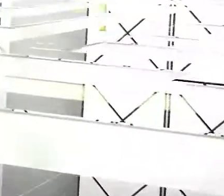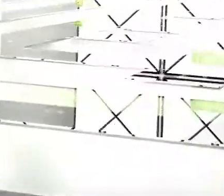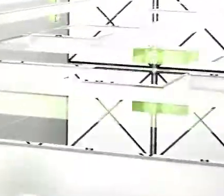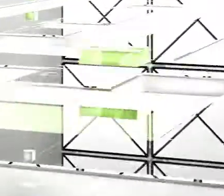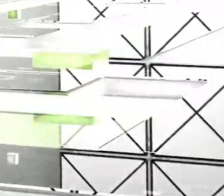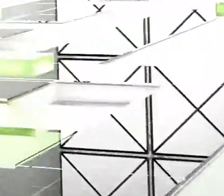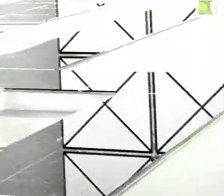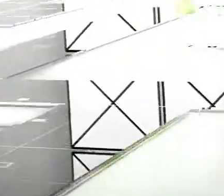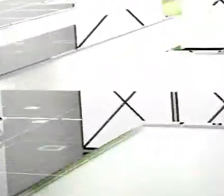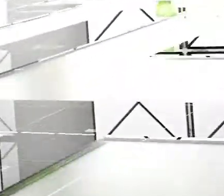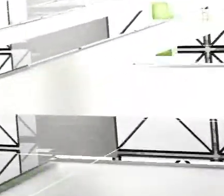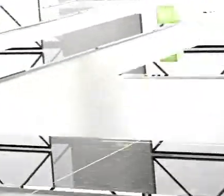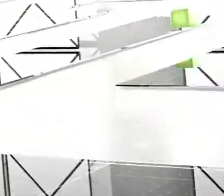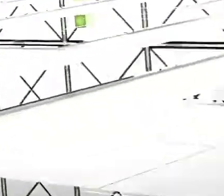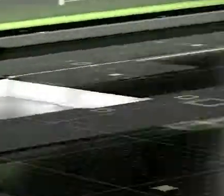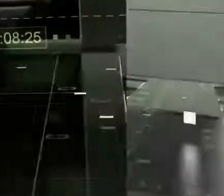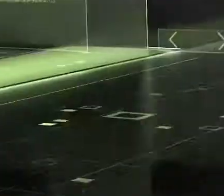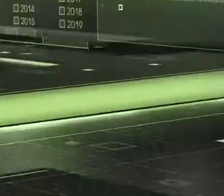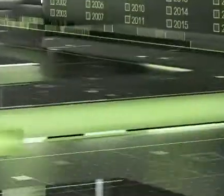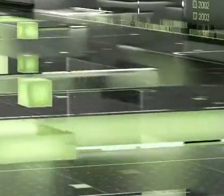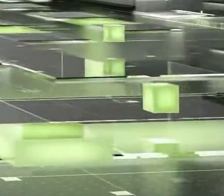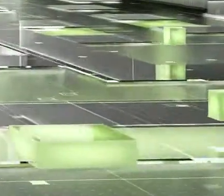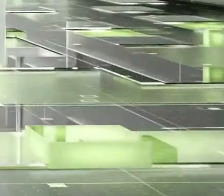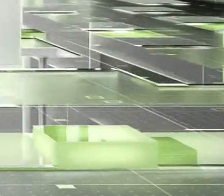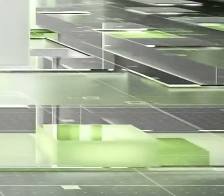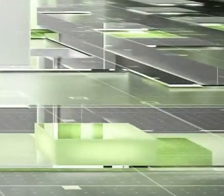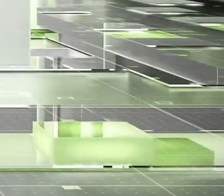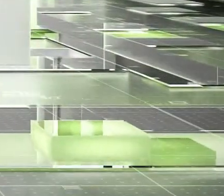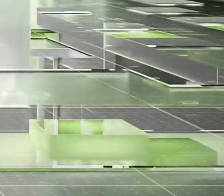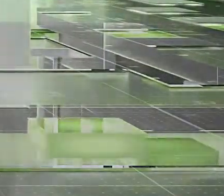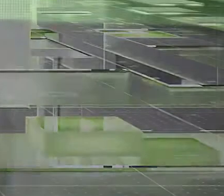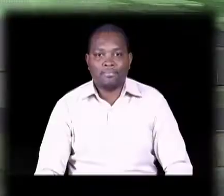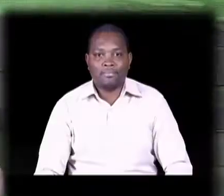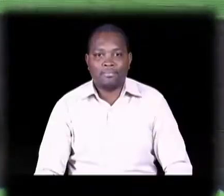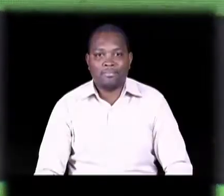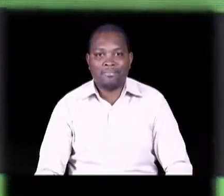moja, na sura ni moja Tujieningishi uote